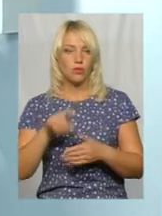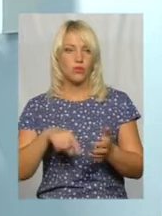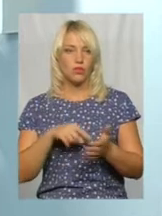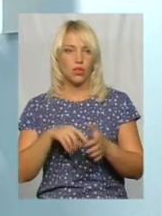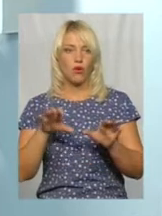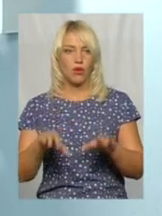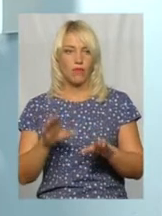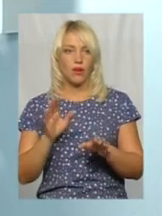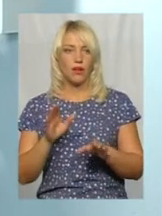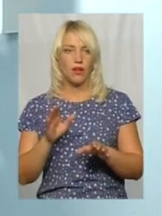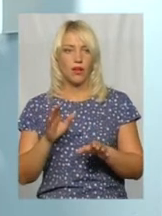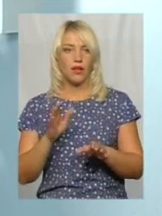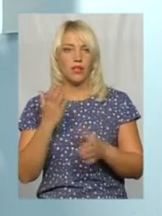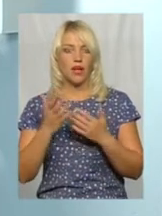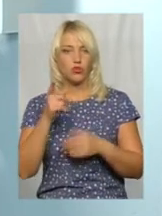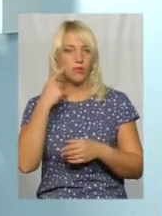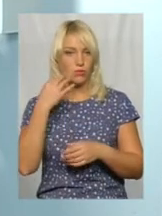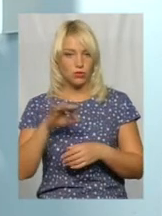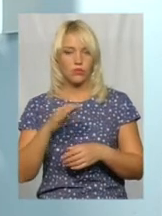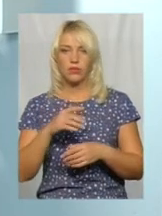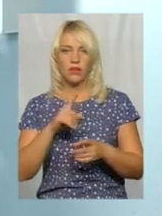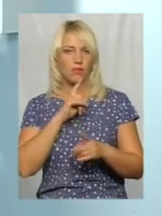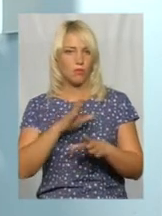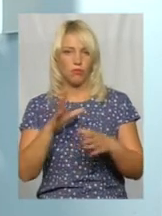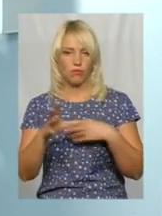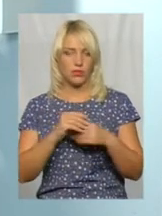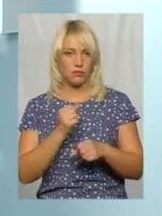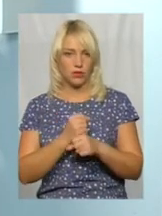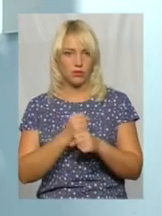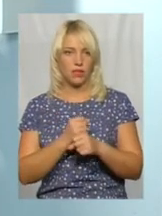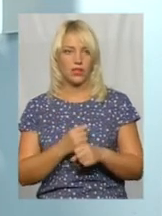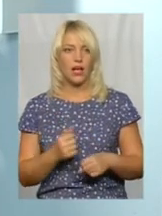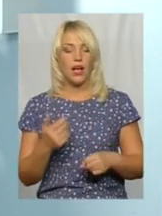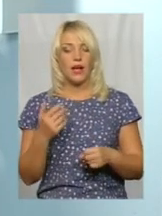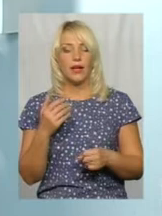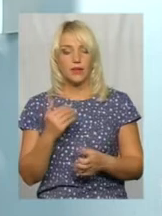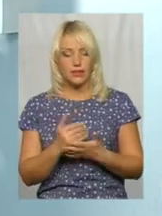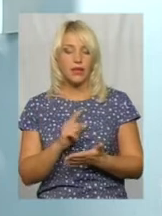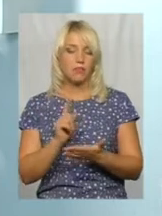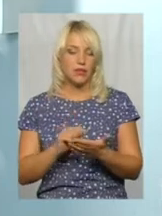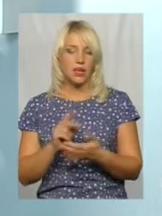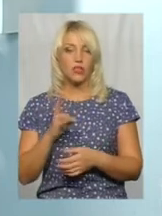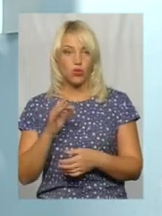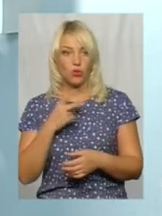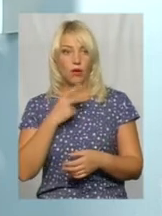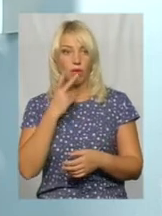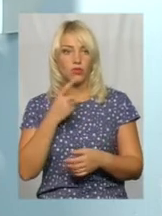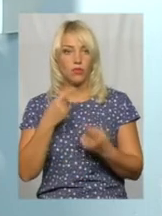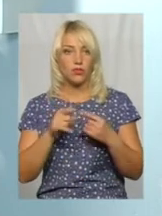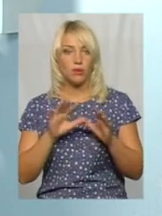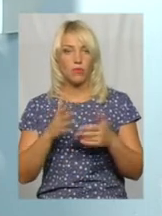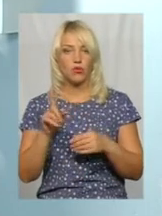з не буде більше працювати, якщо вони не забезпечені. Тобто, є в цьому питання, але я бачу інший момент, що місцеві виробники